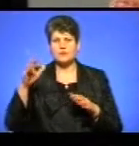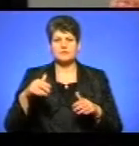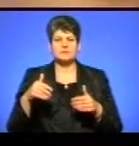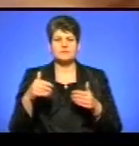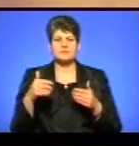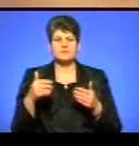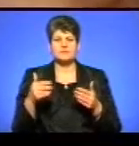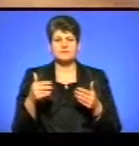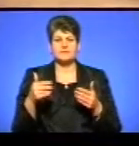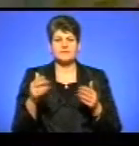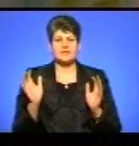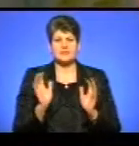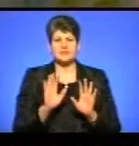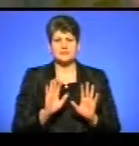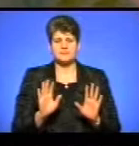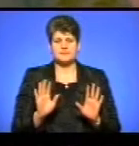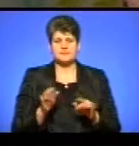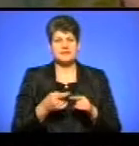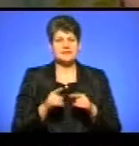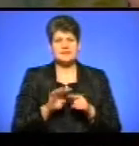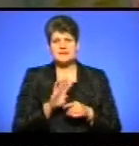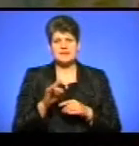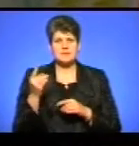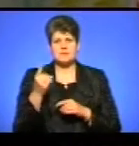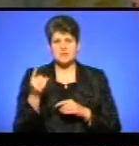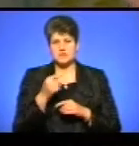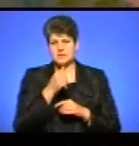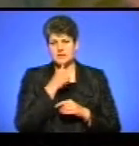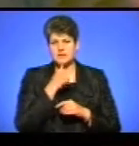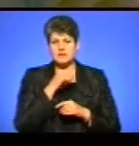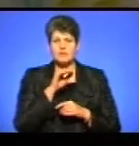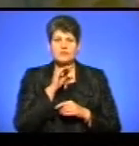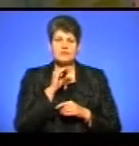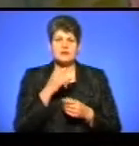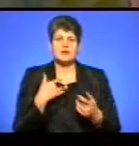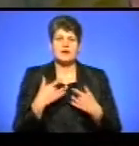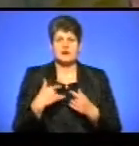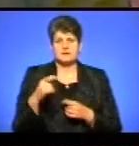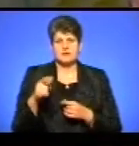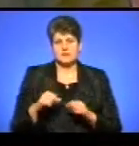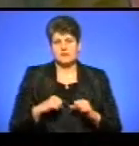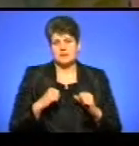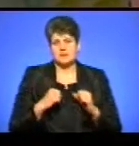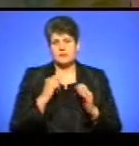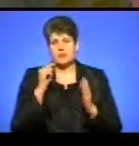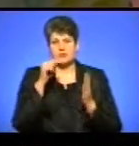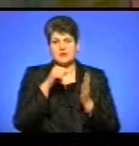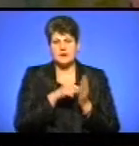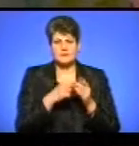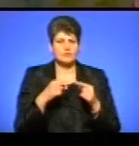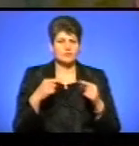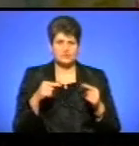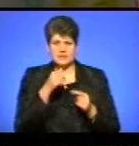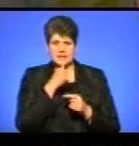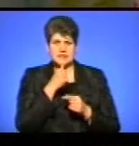не вбереже. Це не перший кастинг, як професійна актриса намагаюся потрапити на будь-які